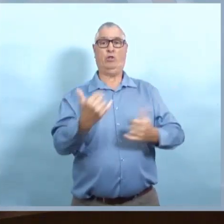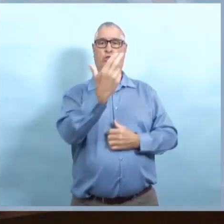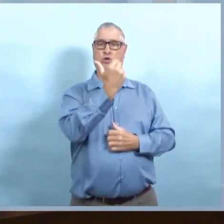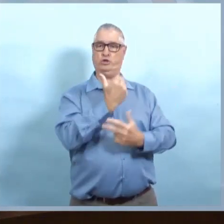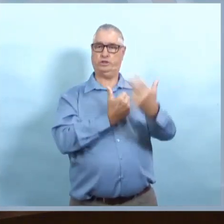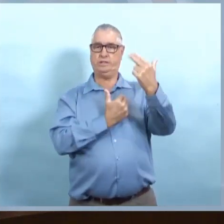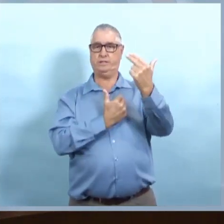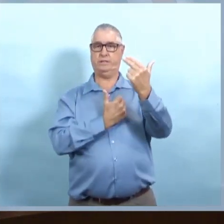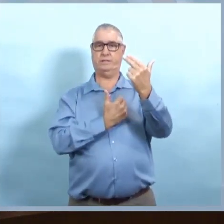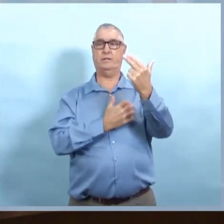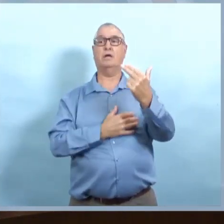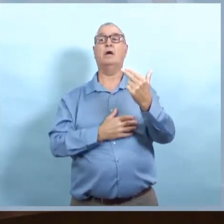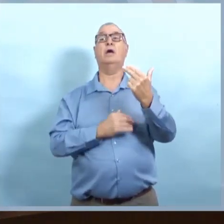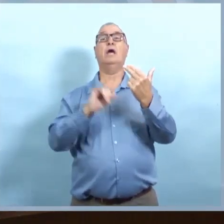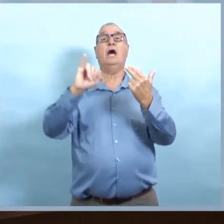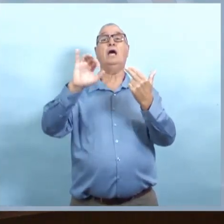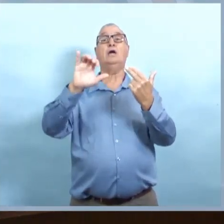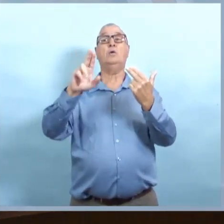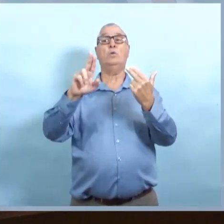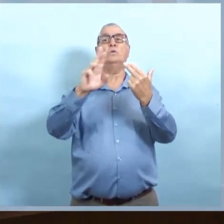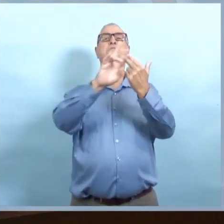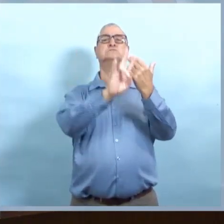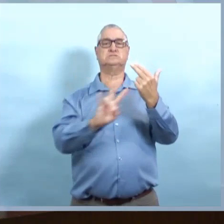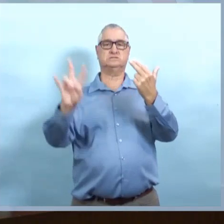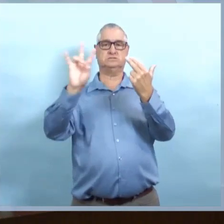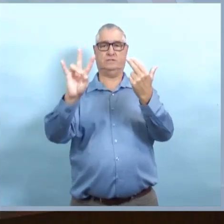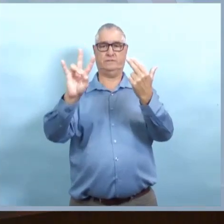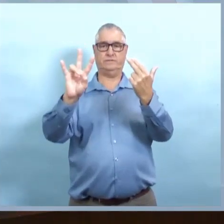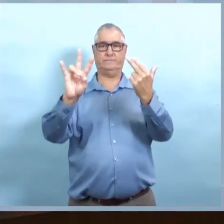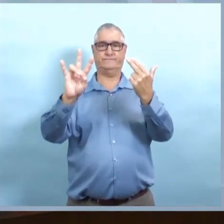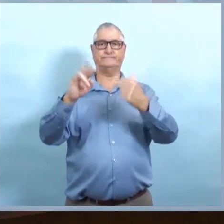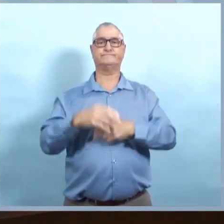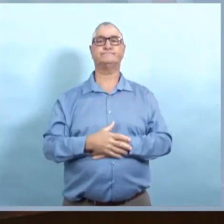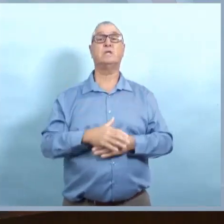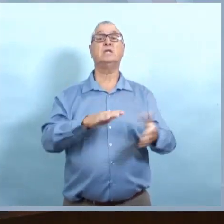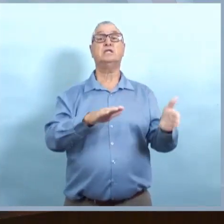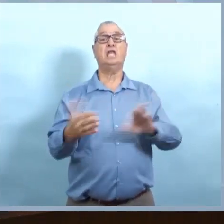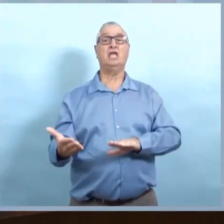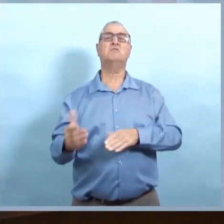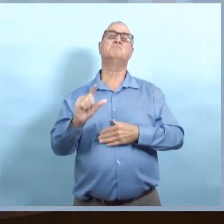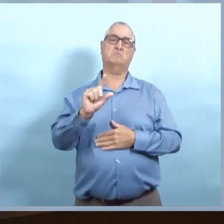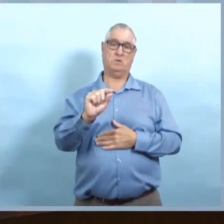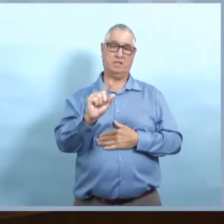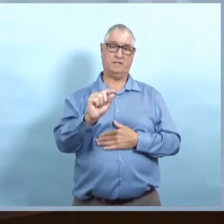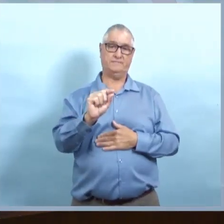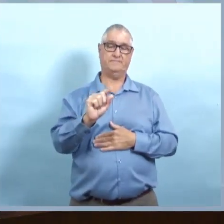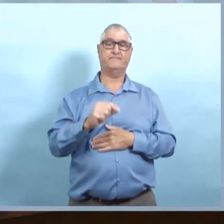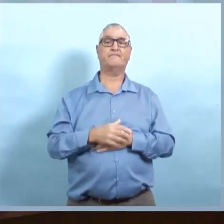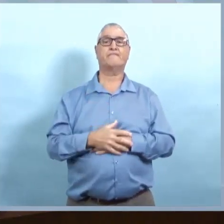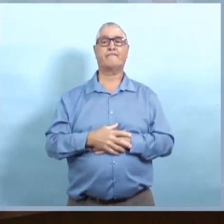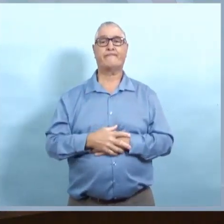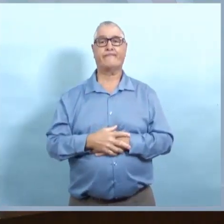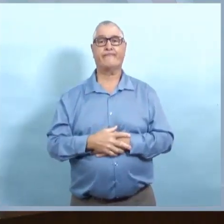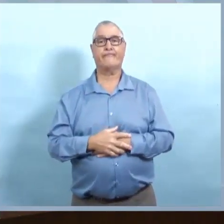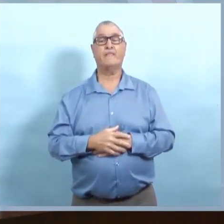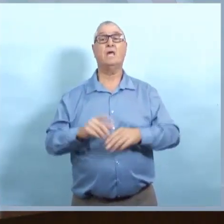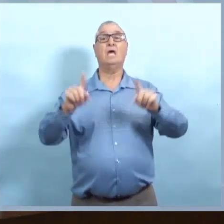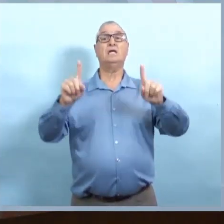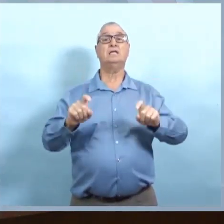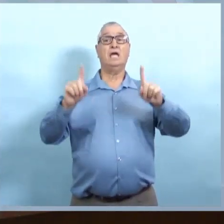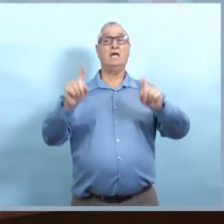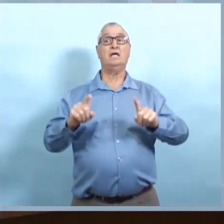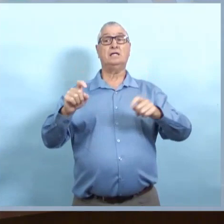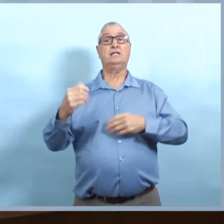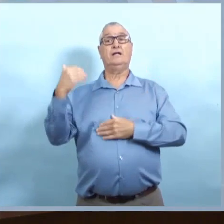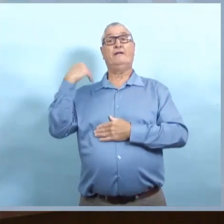COVID. Nous avons 13 personnes hospitalisées, dont 7 sautons-soins intensifs. Et le nombre de décès causés par